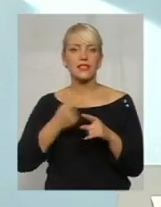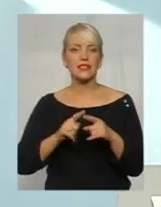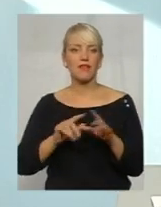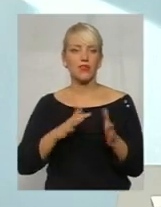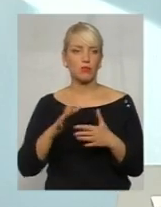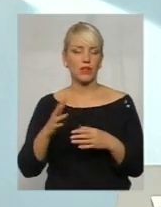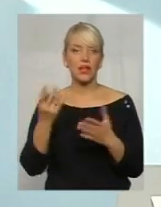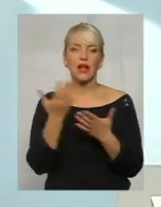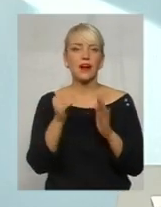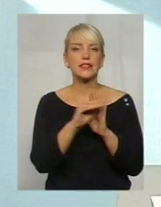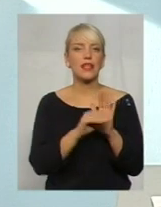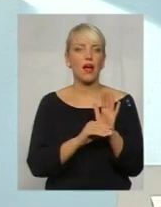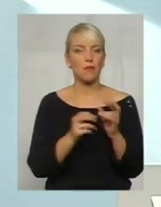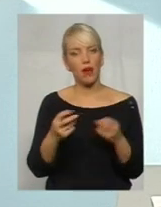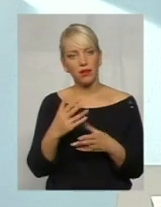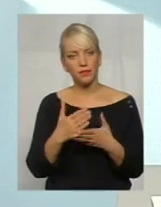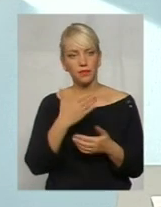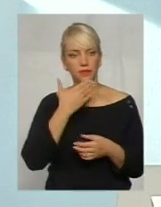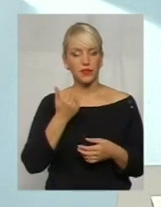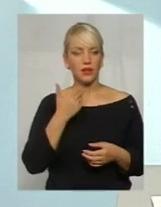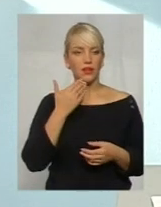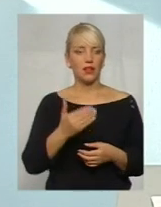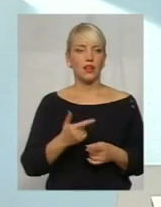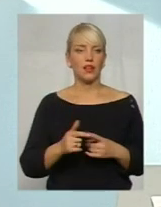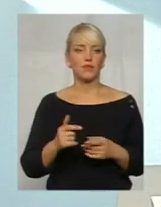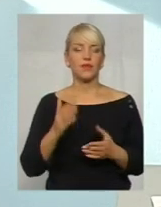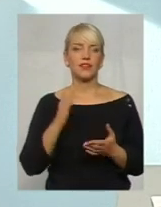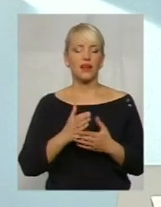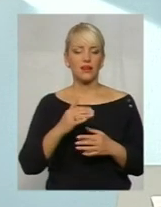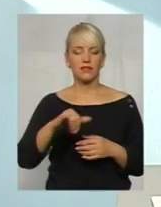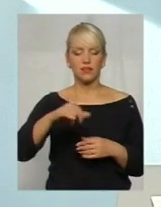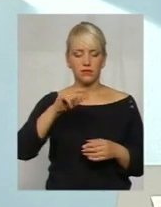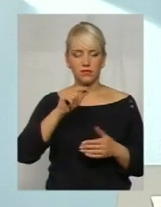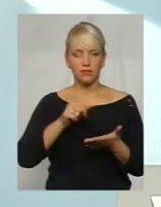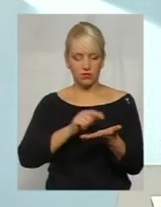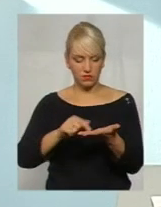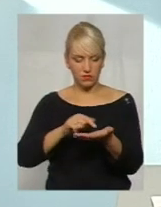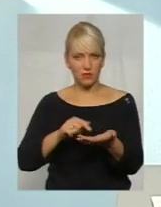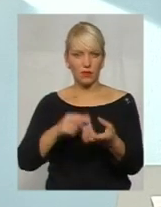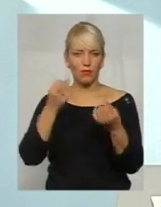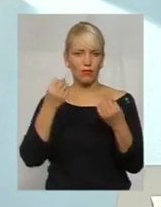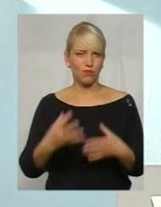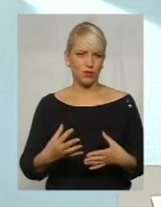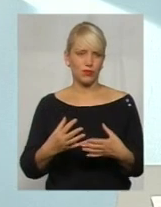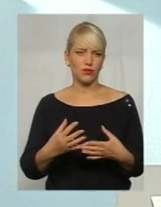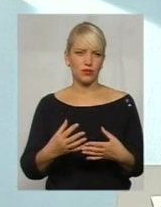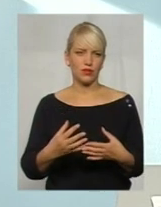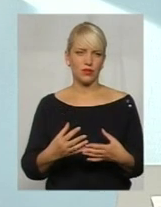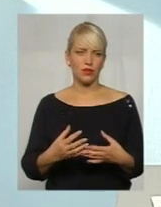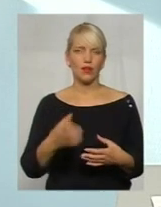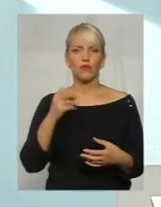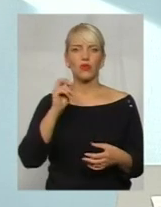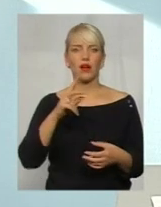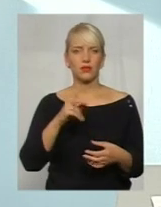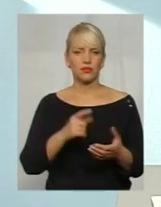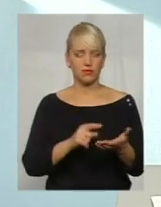За якою схемою вони взагалі працюють? Відбуваються виклики на вмання. Просто б'ють пальцем в небо, як